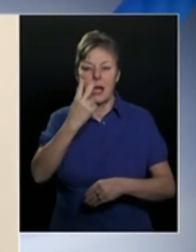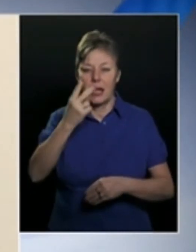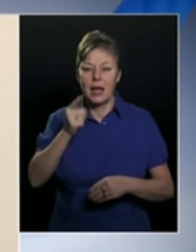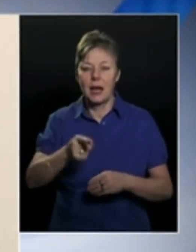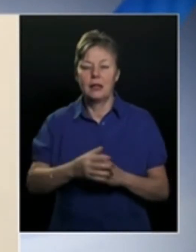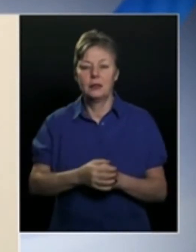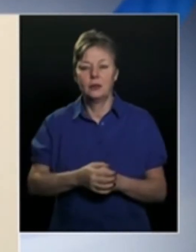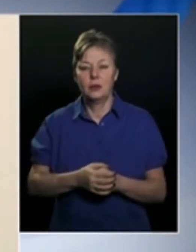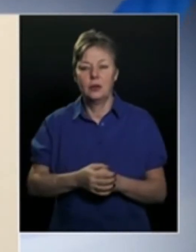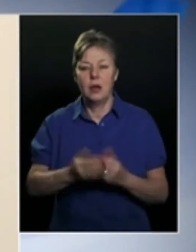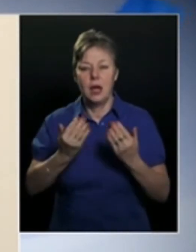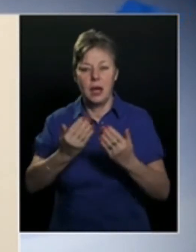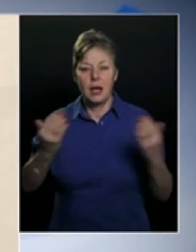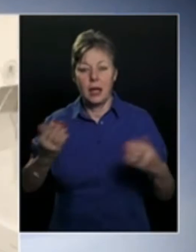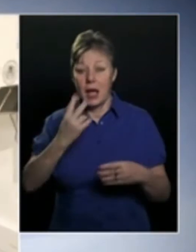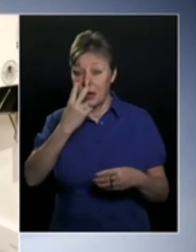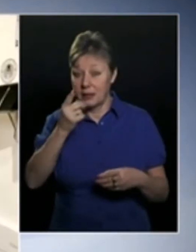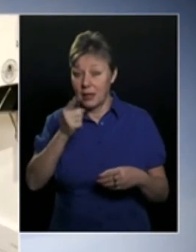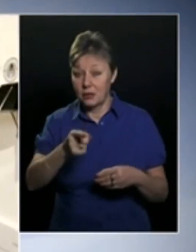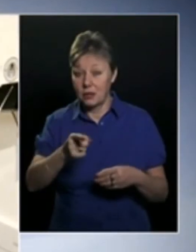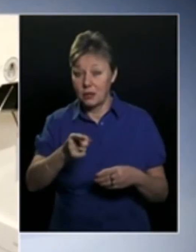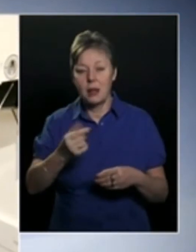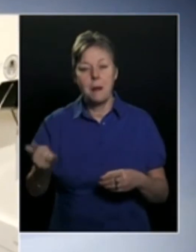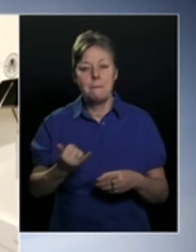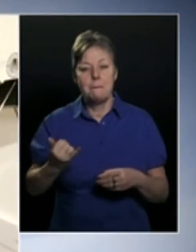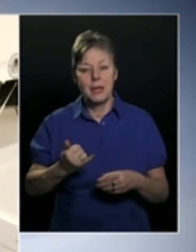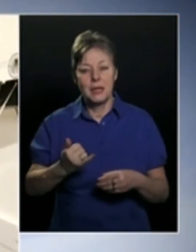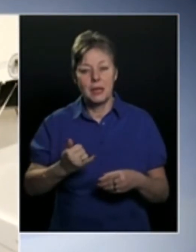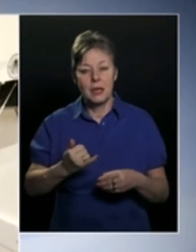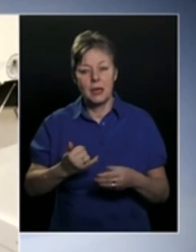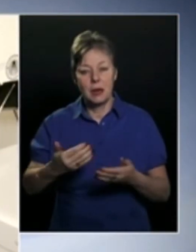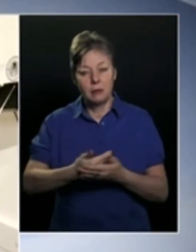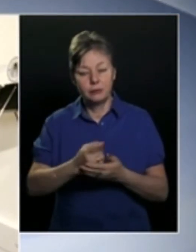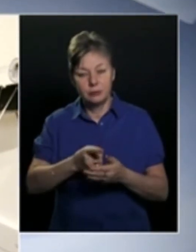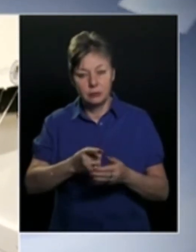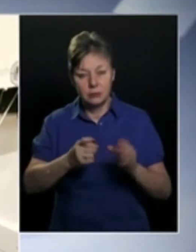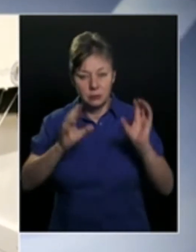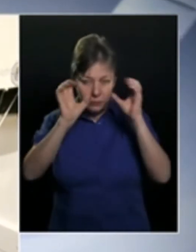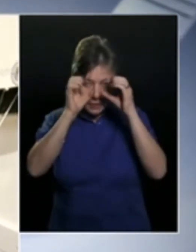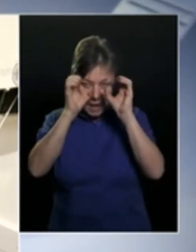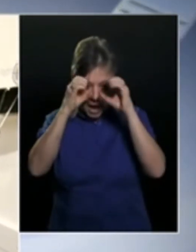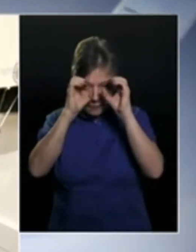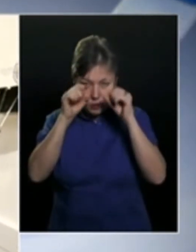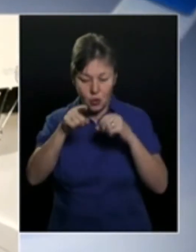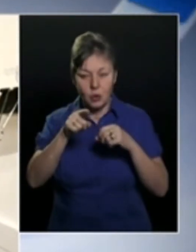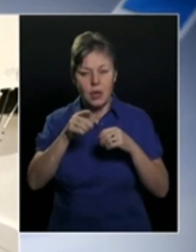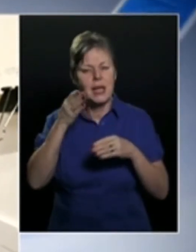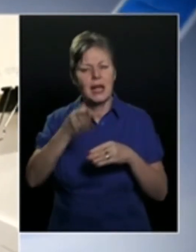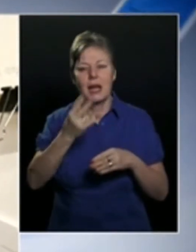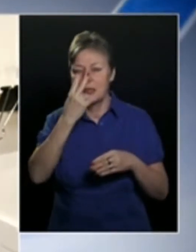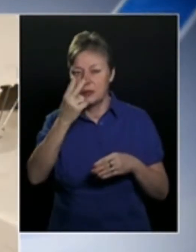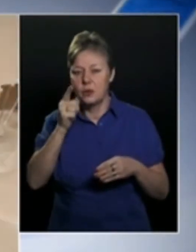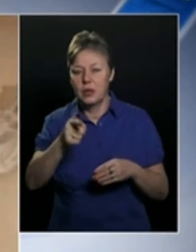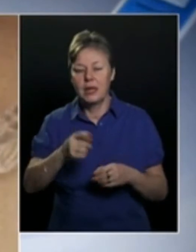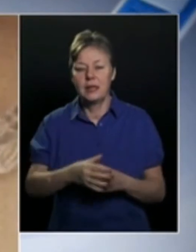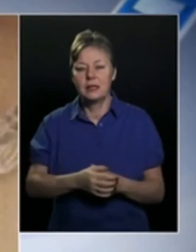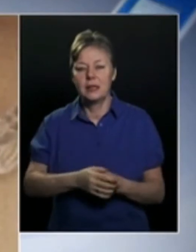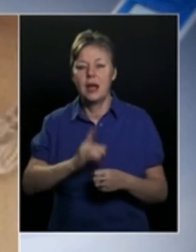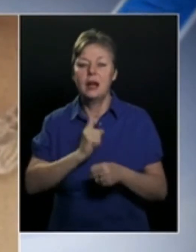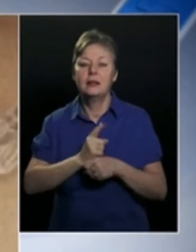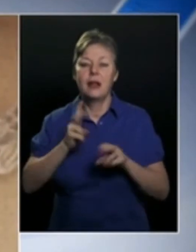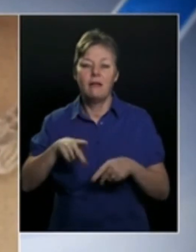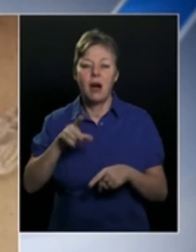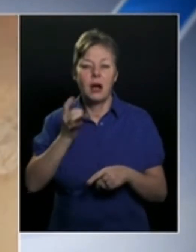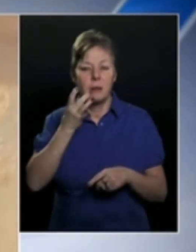bár gyengén látó. Kiállítás látogatáskor mindig nála van a távcsöve, mert sok mindent ezen keresztül néz meg.